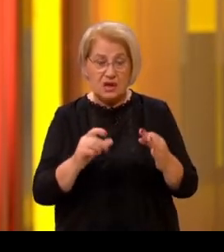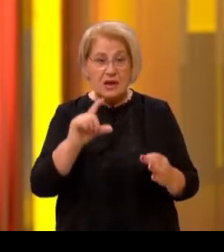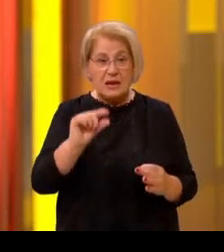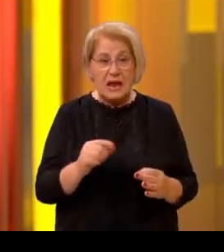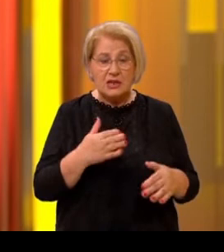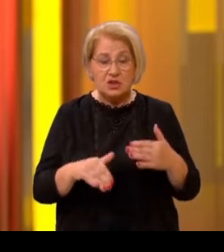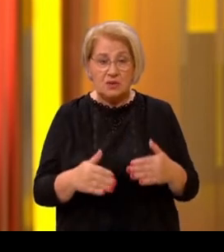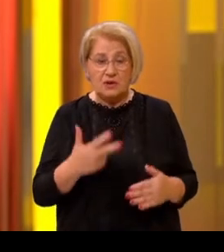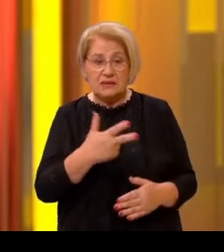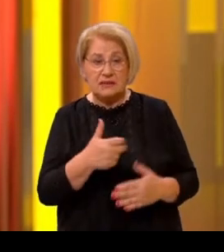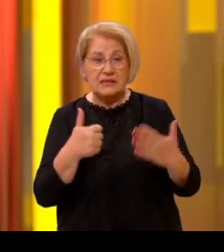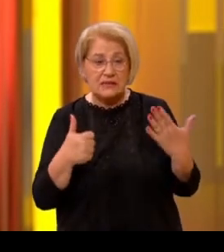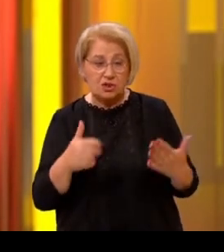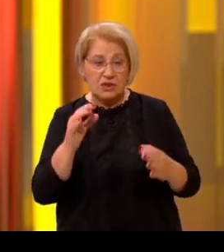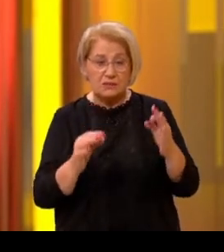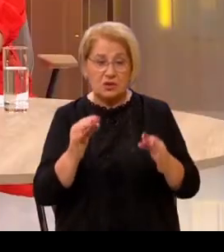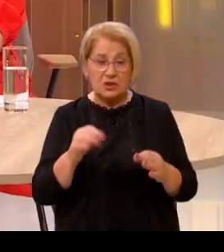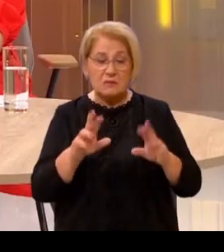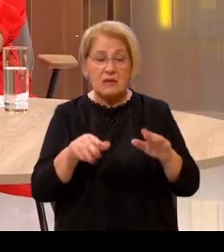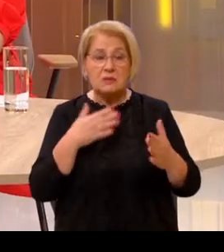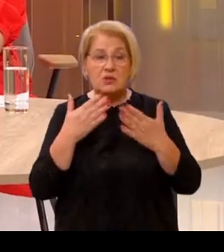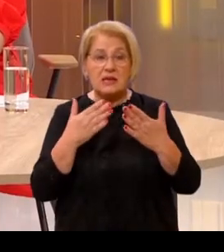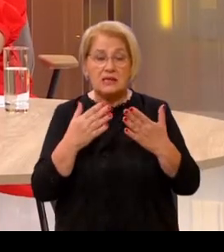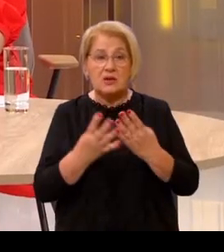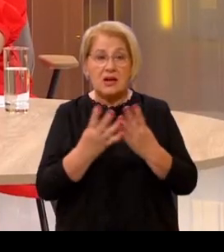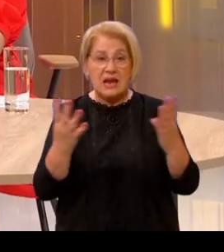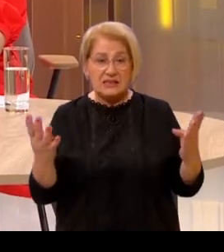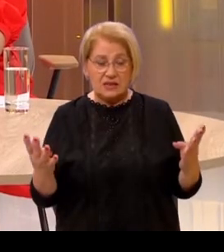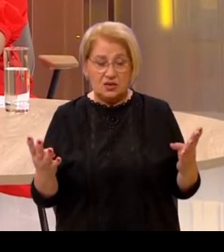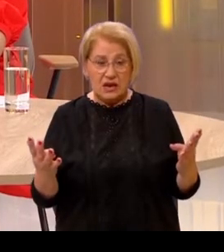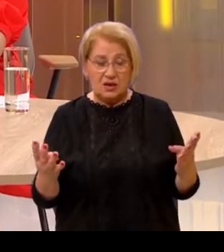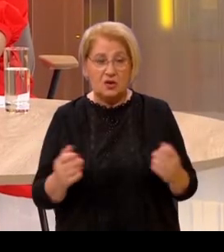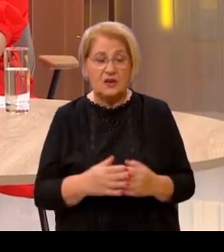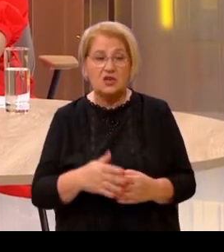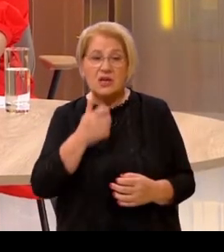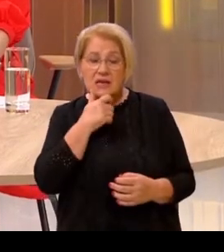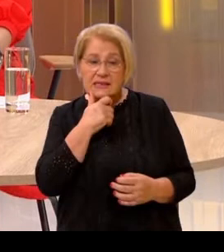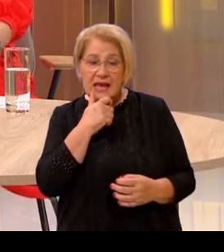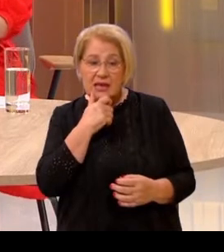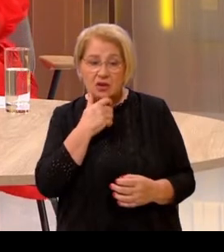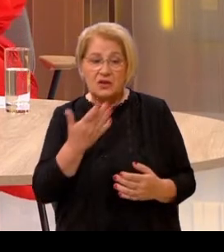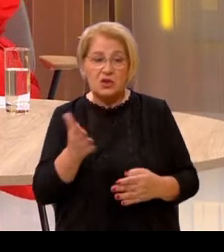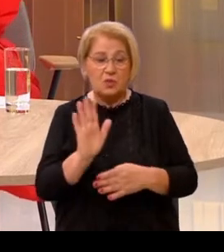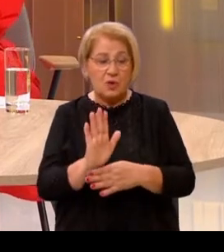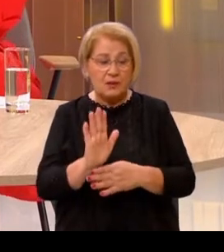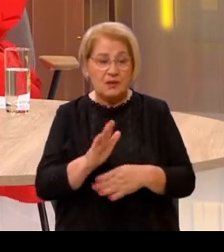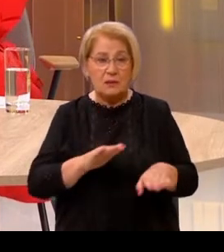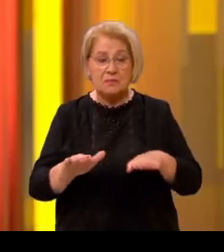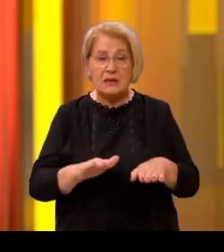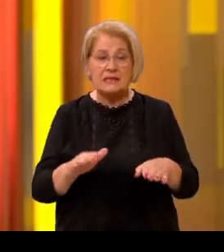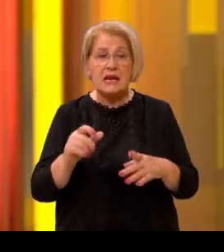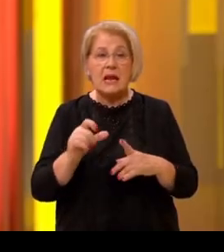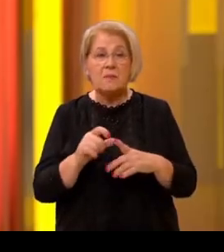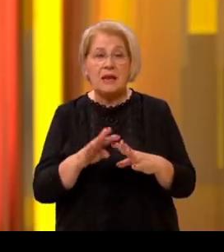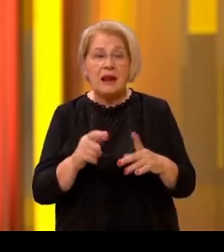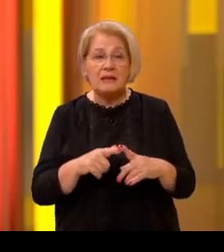mirovine za 36%. Mi smo imali sjednicu nacionalnog vijeća umirovljenika i starih osoba na kojoj je bio prisutan ministar Piletić gdje smo